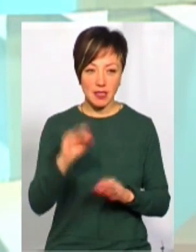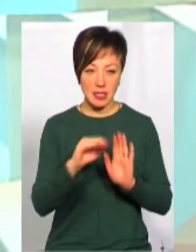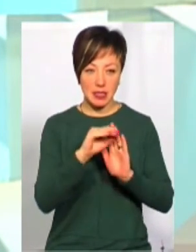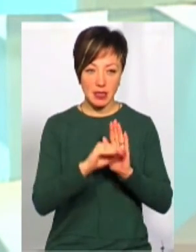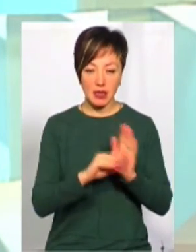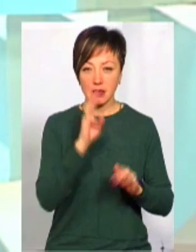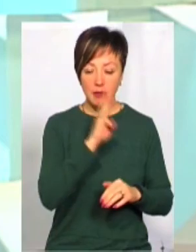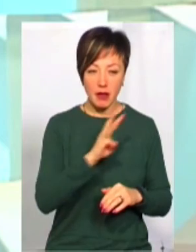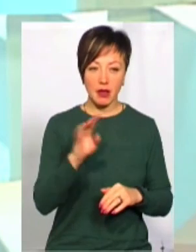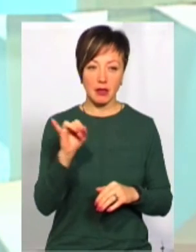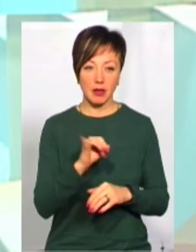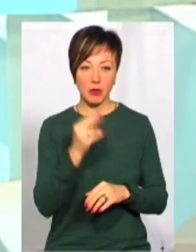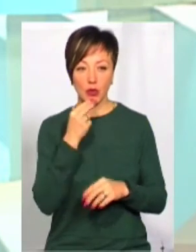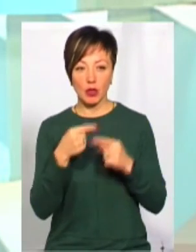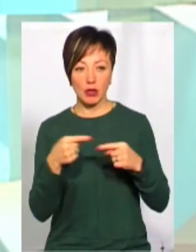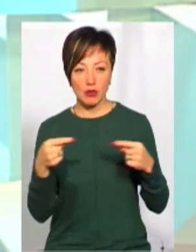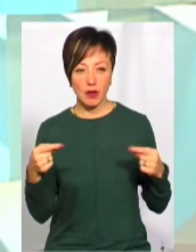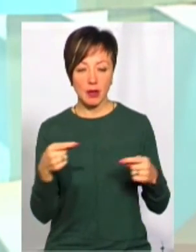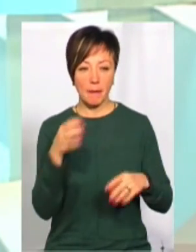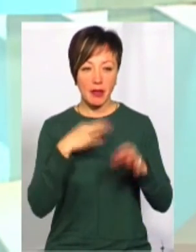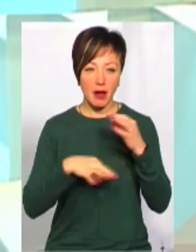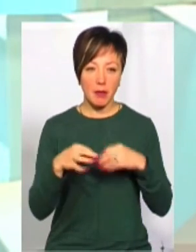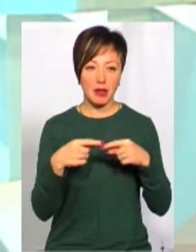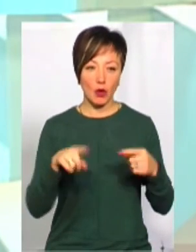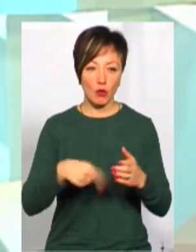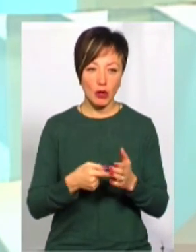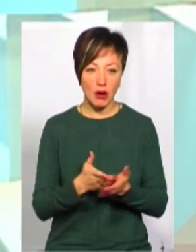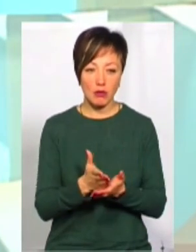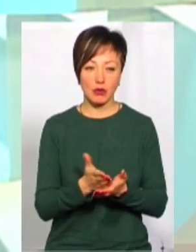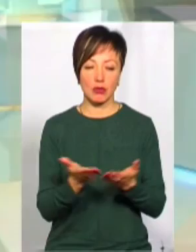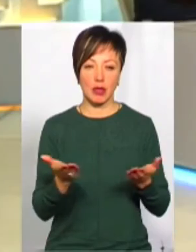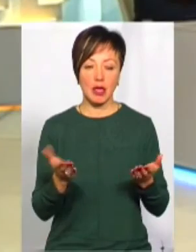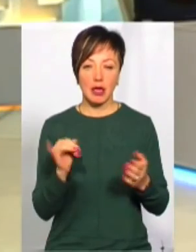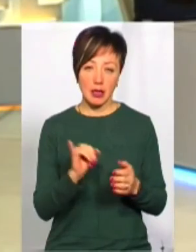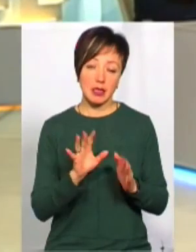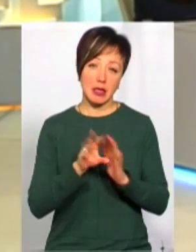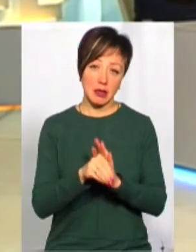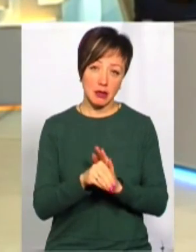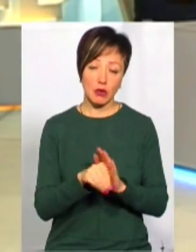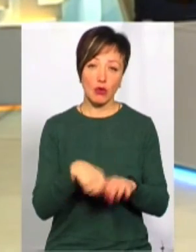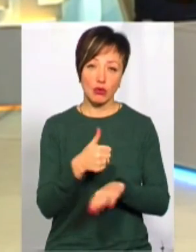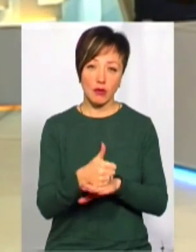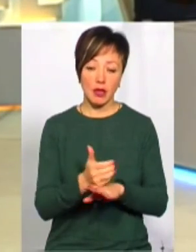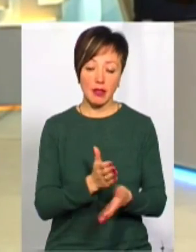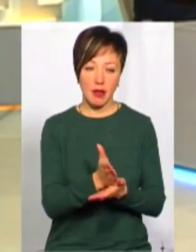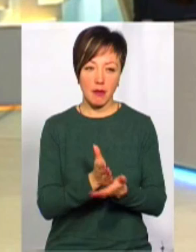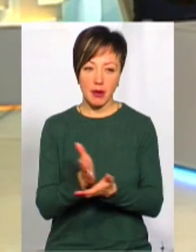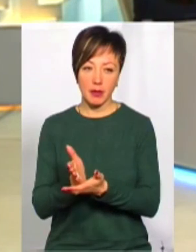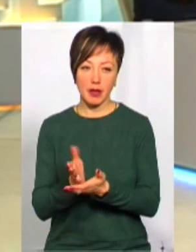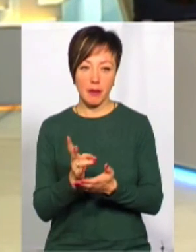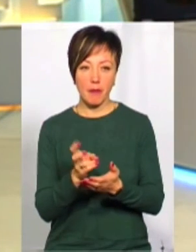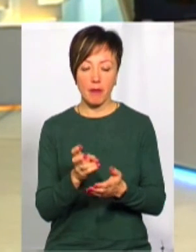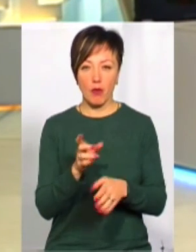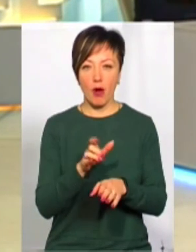статтях, тобто і заробітні плати, і продукти харчування, і медикаменти, комунальні послуги. І закладено основні напрямки по